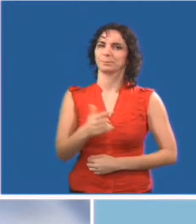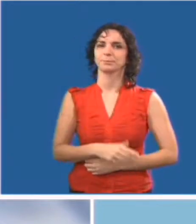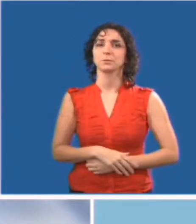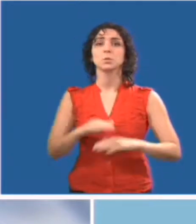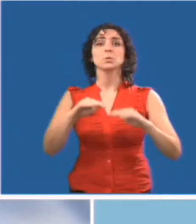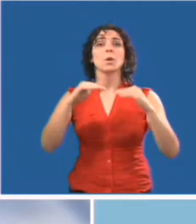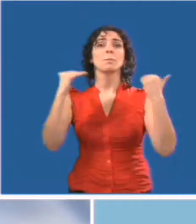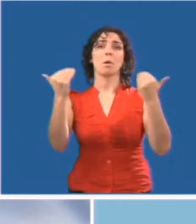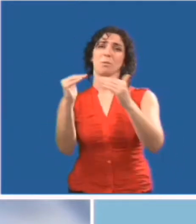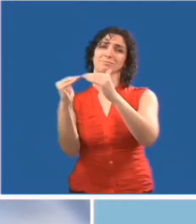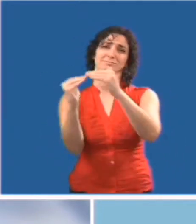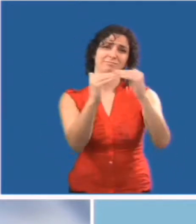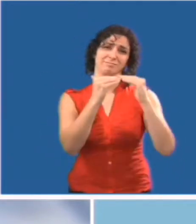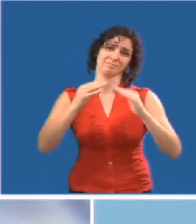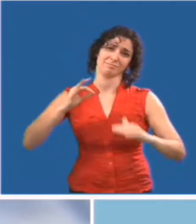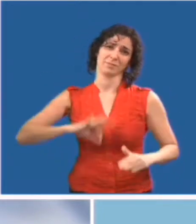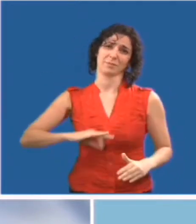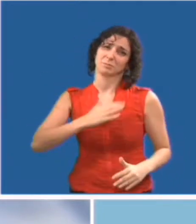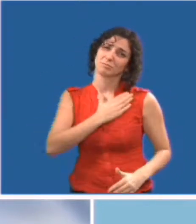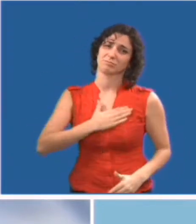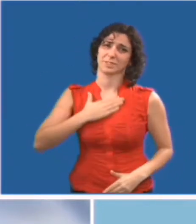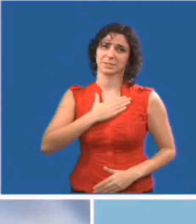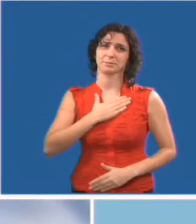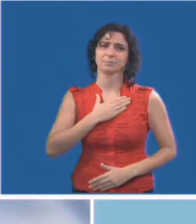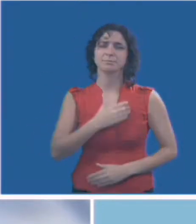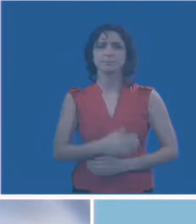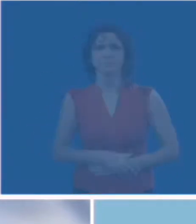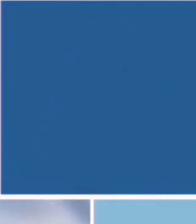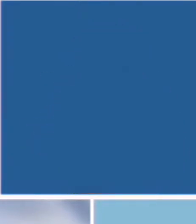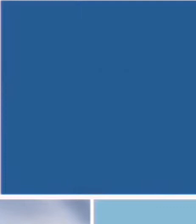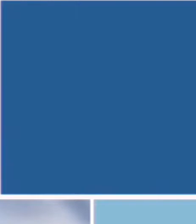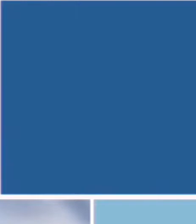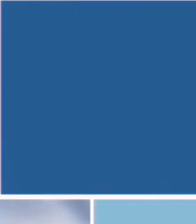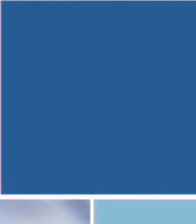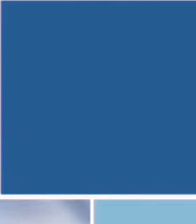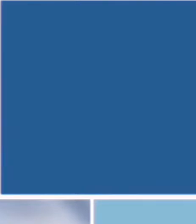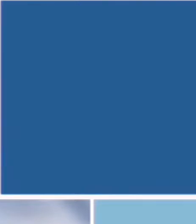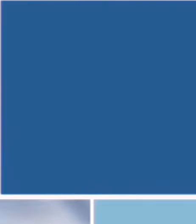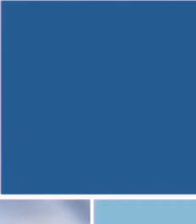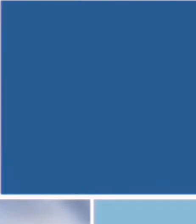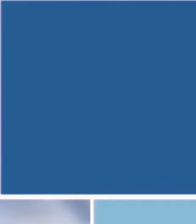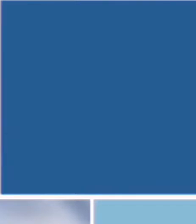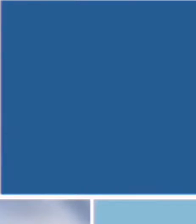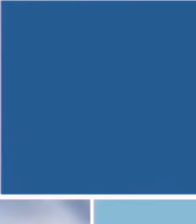de l'auditoire et leur permet de profiter pleinement du spectacle.